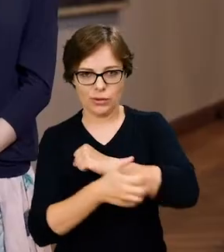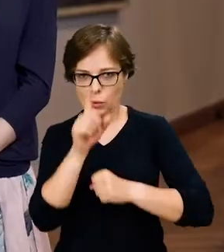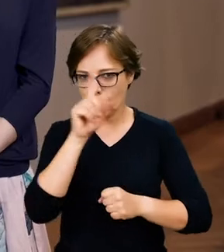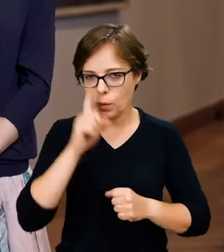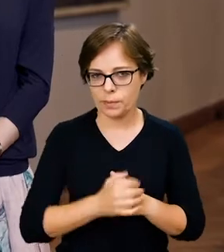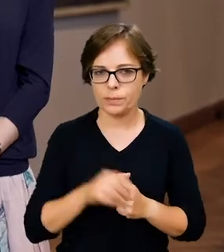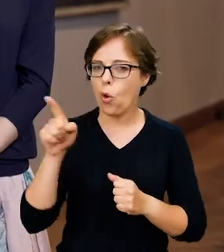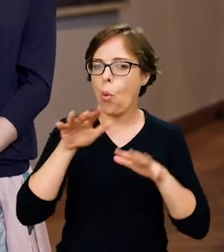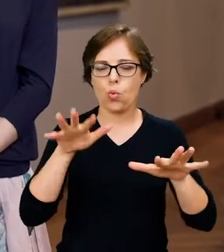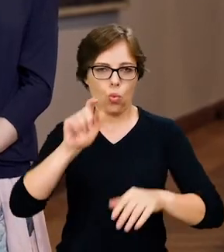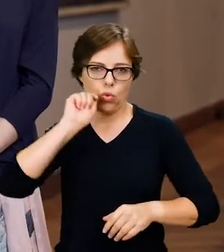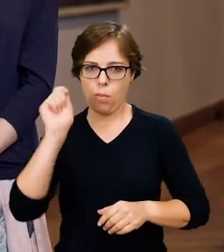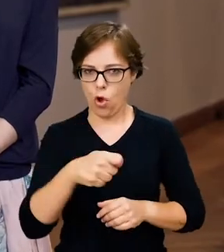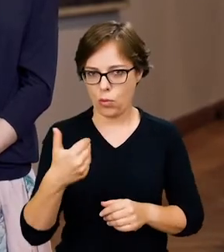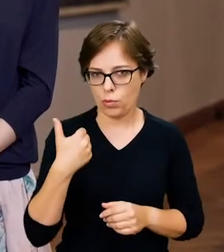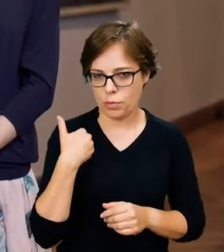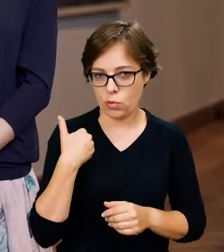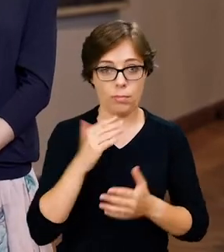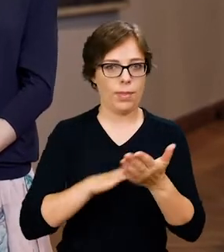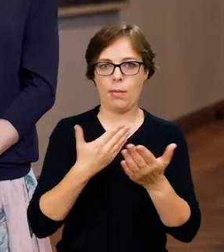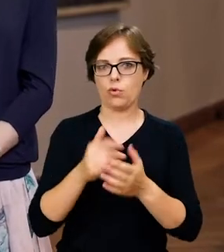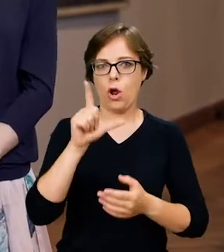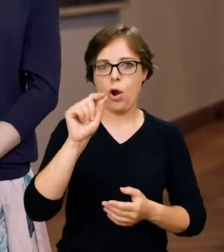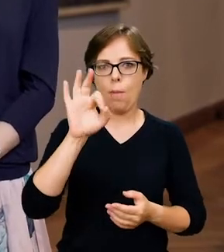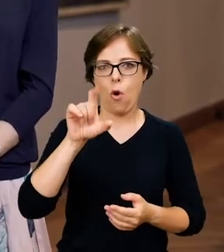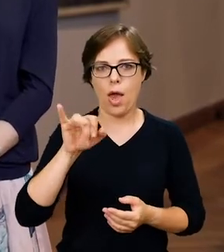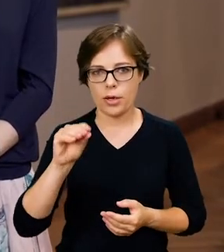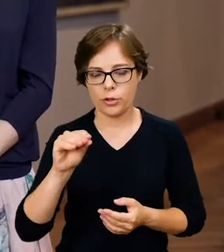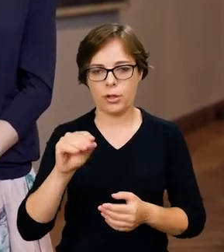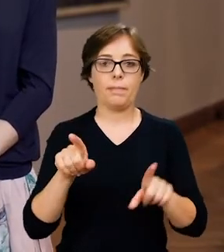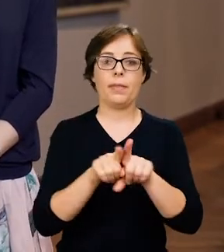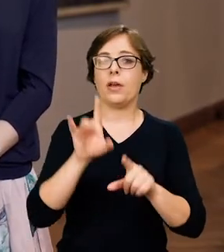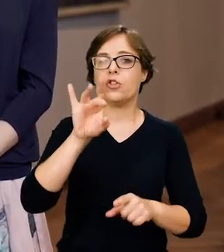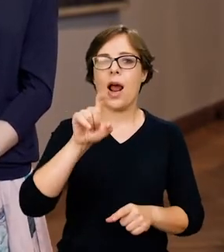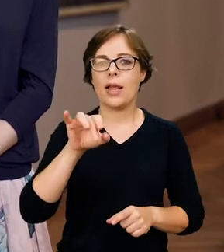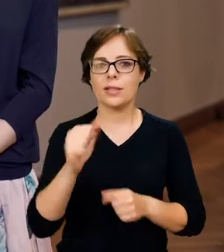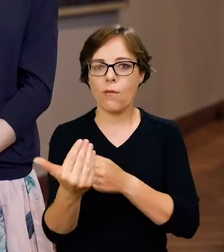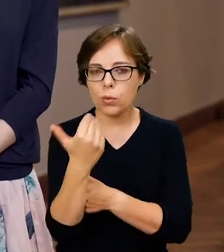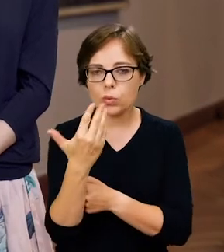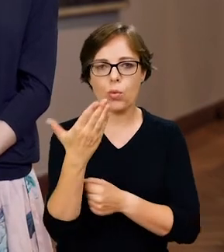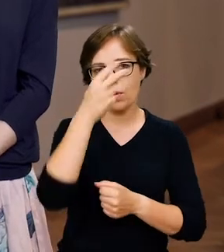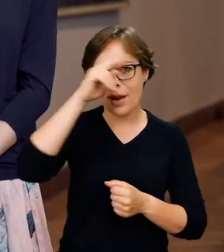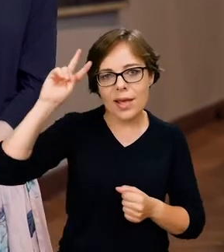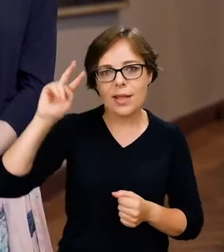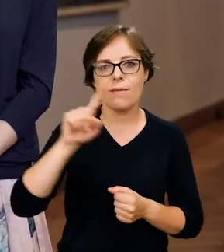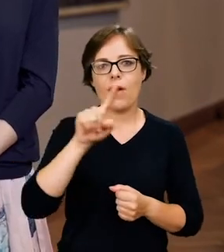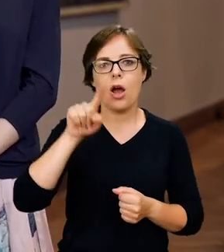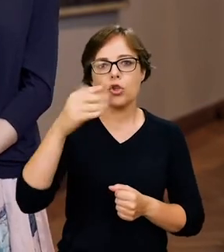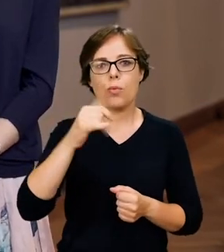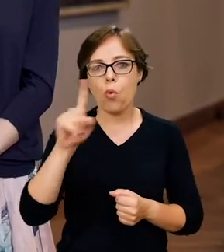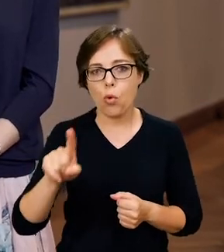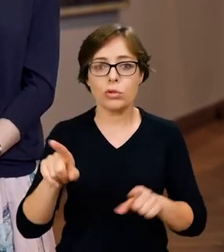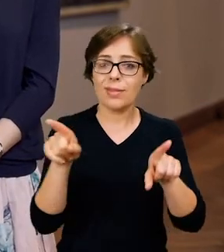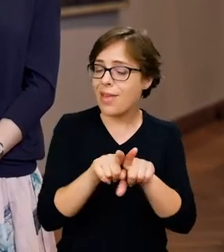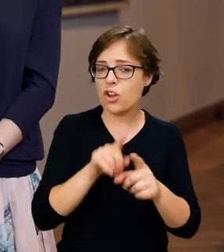Wiele podróżował, tak na Polesie, po Galicji Wschodniej, na Litwę i Żmuć, jak